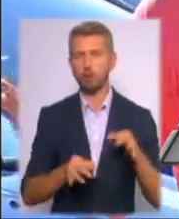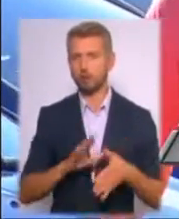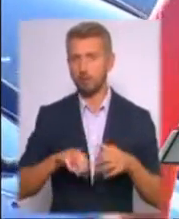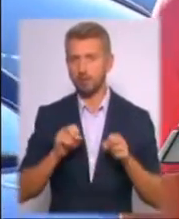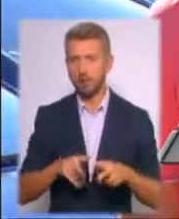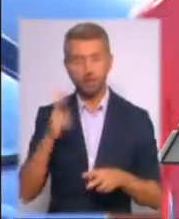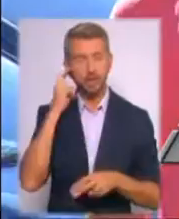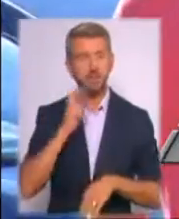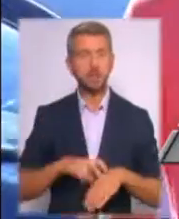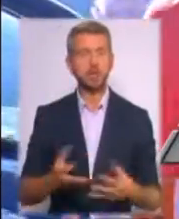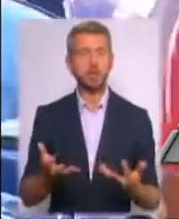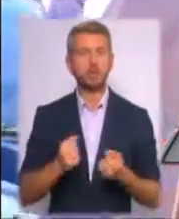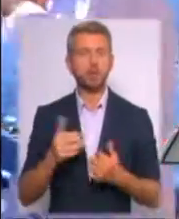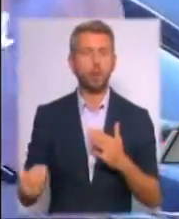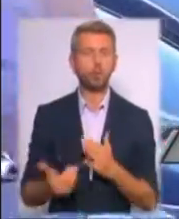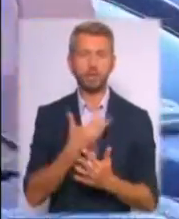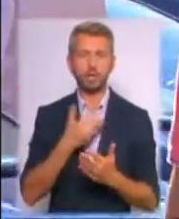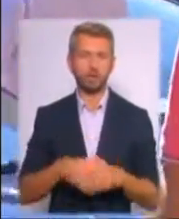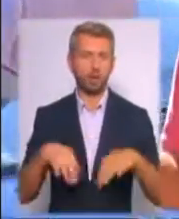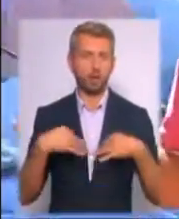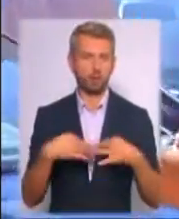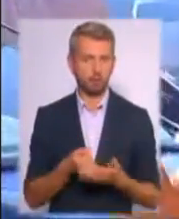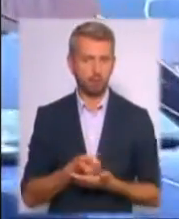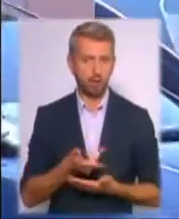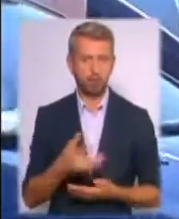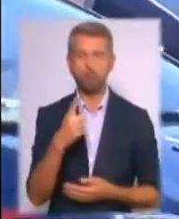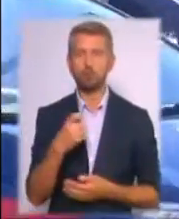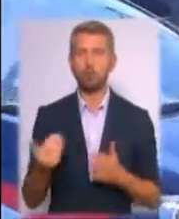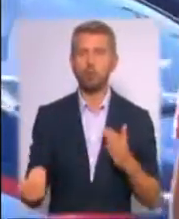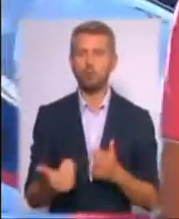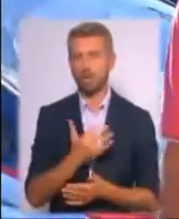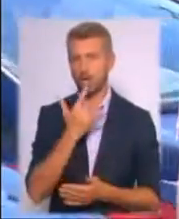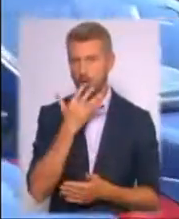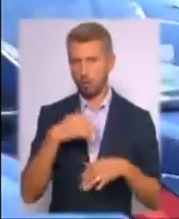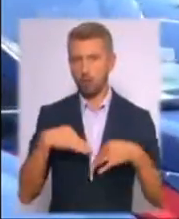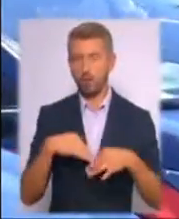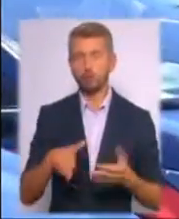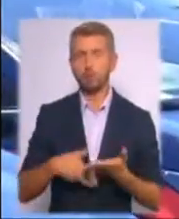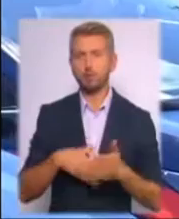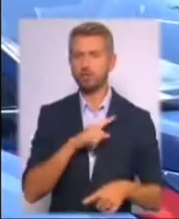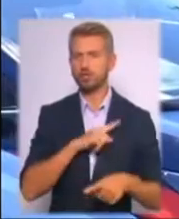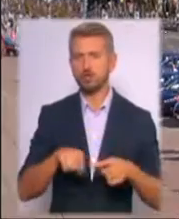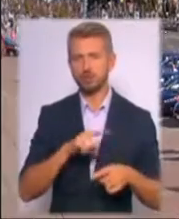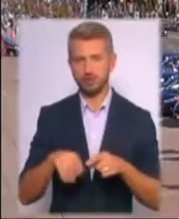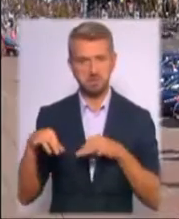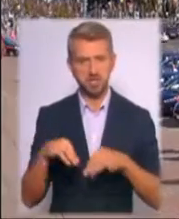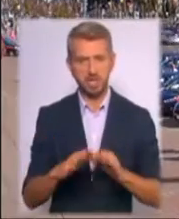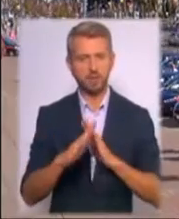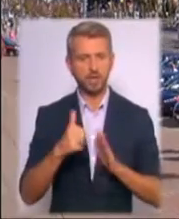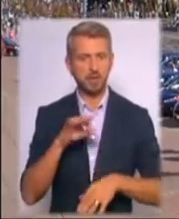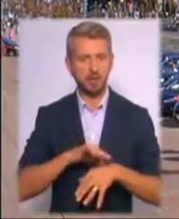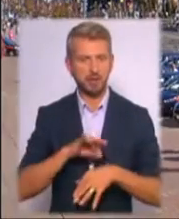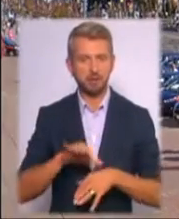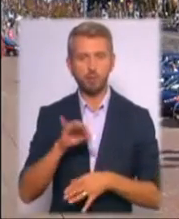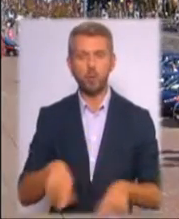Столичні медики отримали оновлення свого автопарку. Сто нових іномарок допомагатимуть швидше реагувати на виклики пацієнтів. Про такі